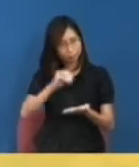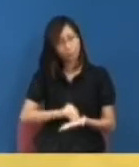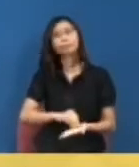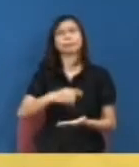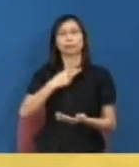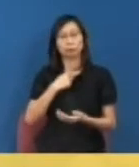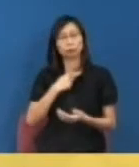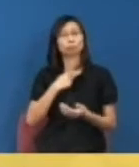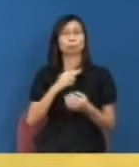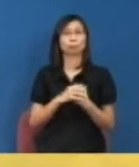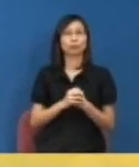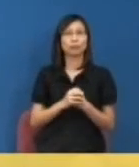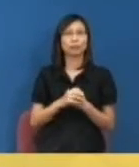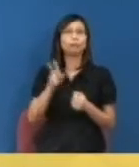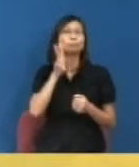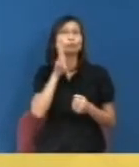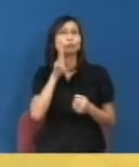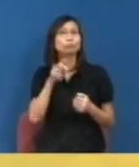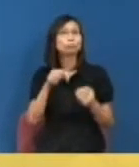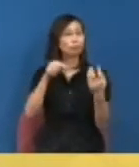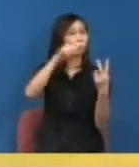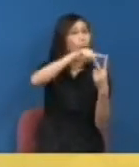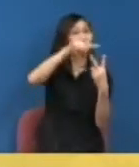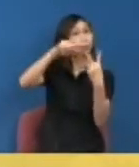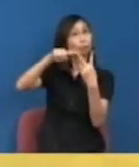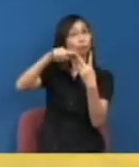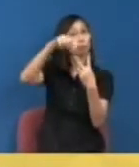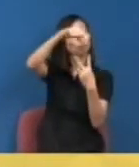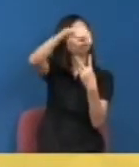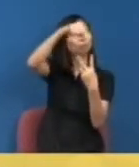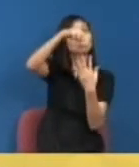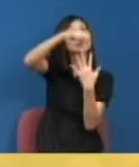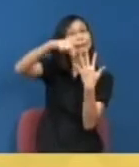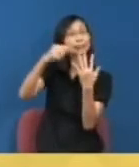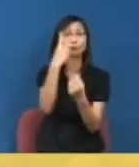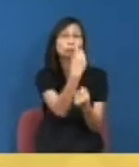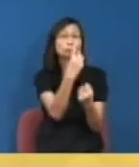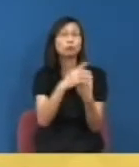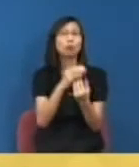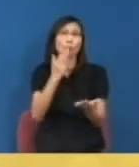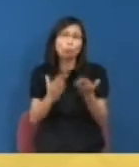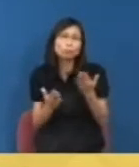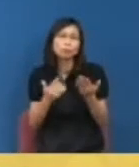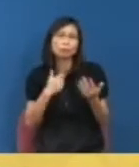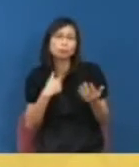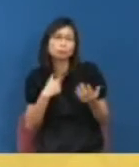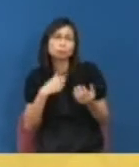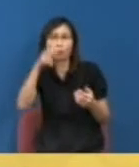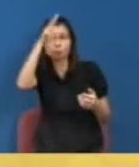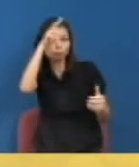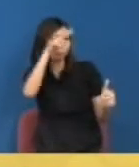可能如果你真的二選除一你究竟要官僚干預第一要商界魔爪